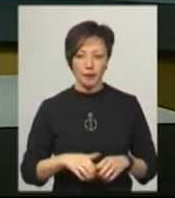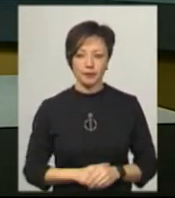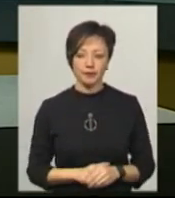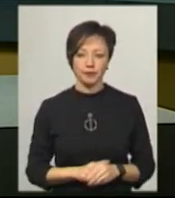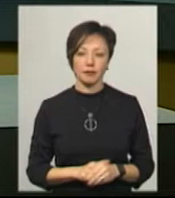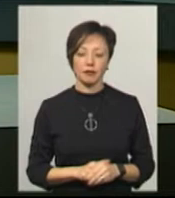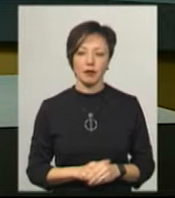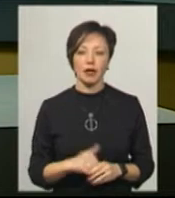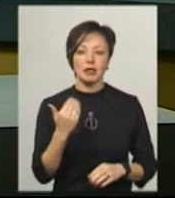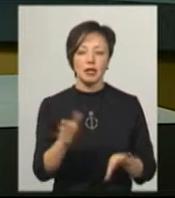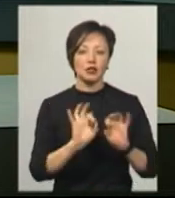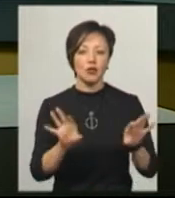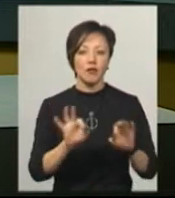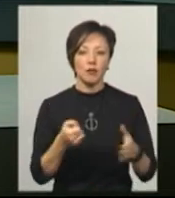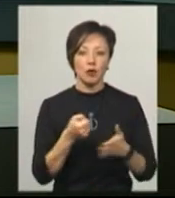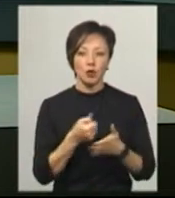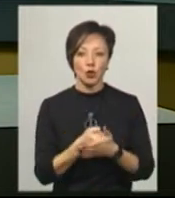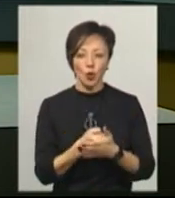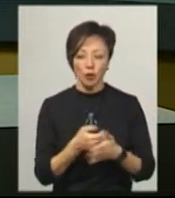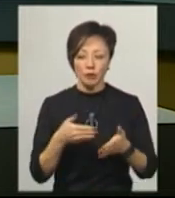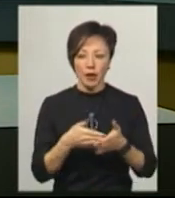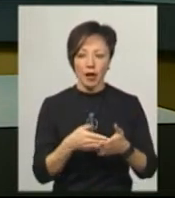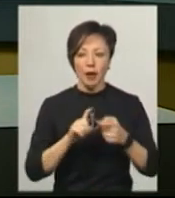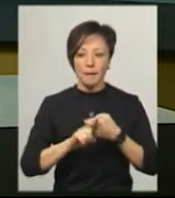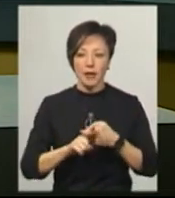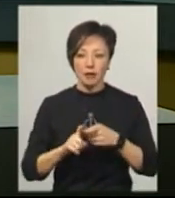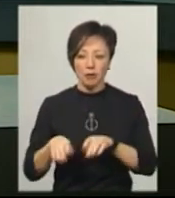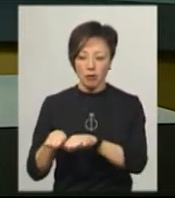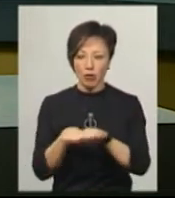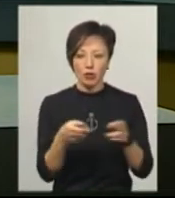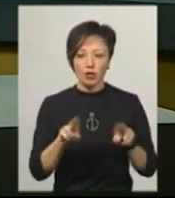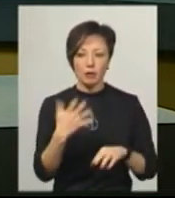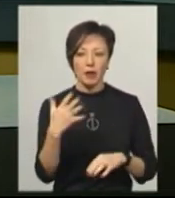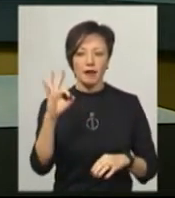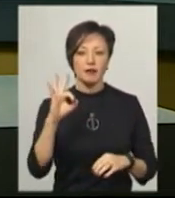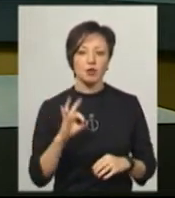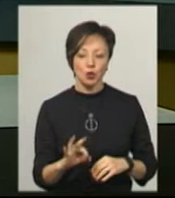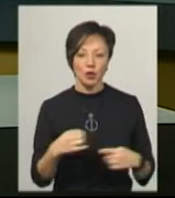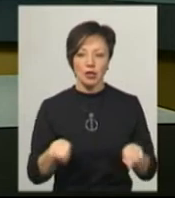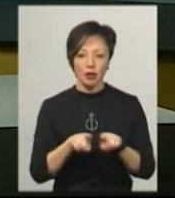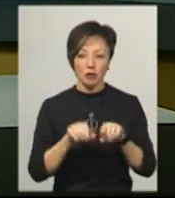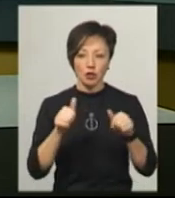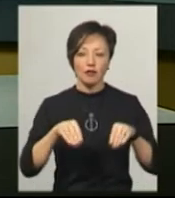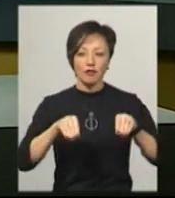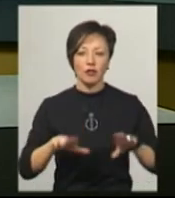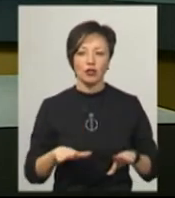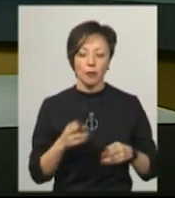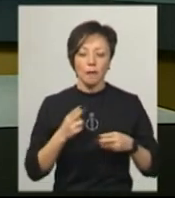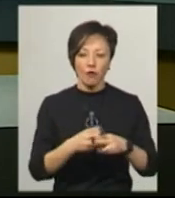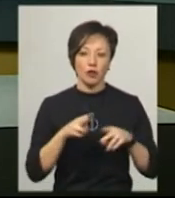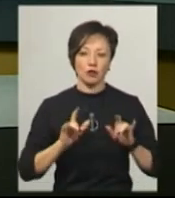Бобіна. За її словами, до перетину епідпорогу захворюваності на грип залишилося 5%. Таким чином вирішили вжити